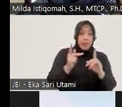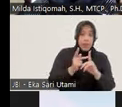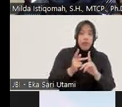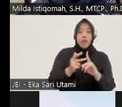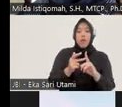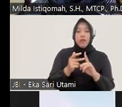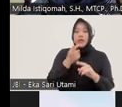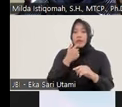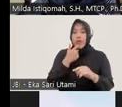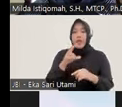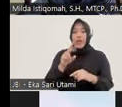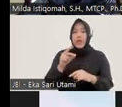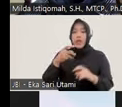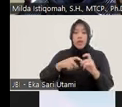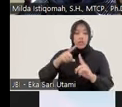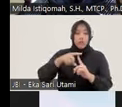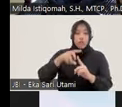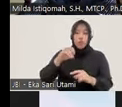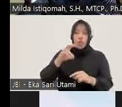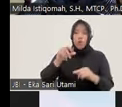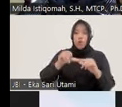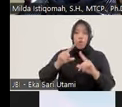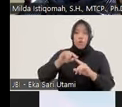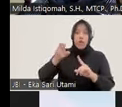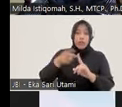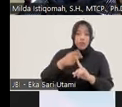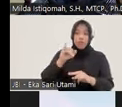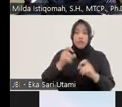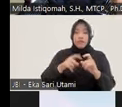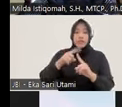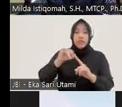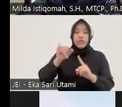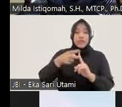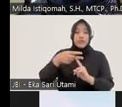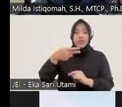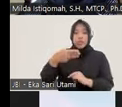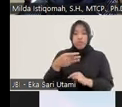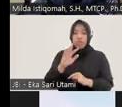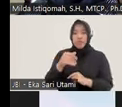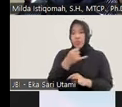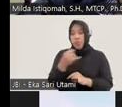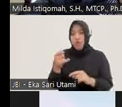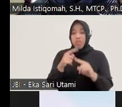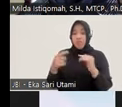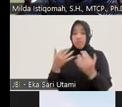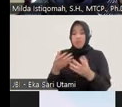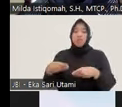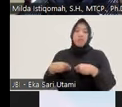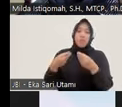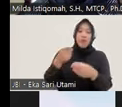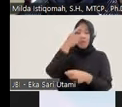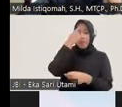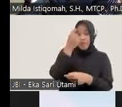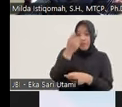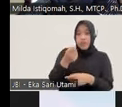restoratif justice ini masih sangat kurang tapi masyarakat kita menaruh kepercayaan yang luar biasa dalam hal penerapan RJ